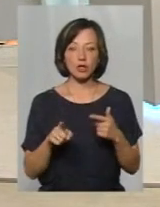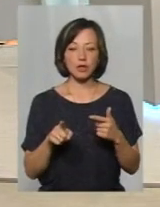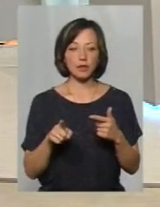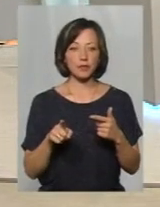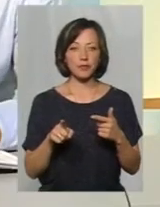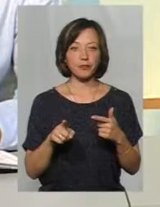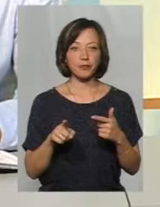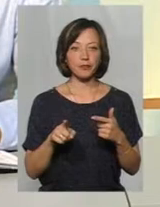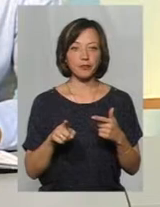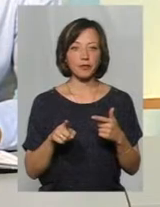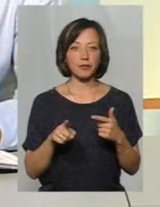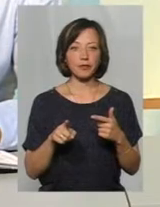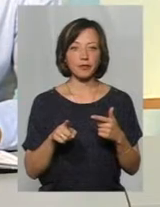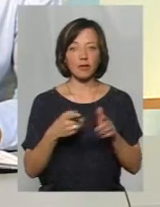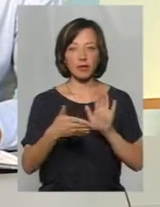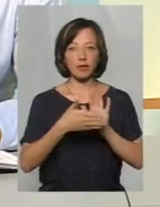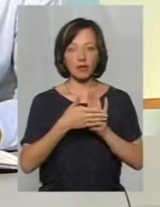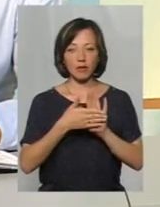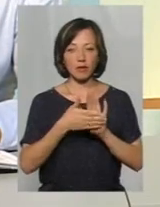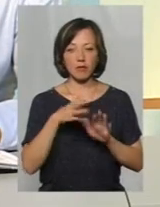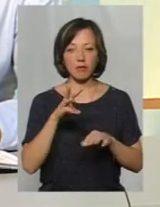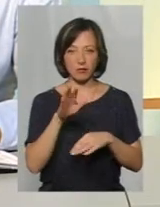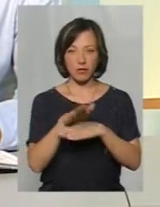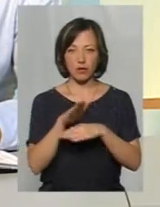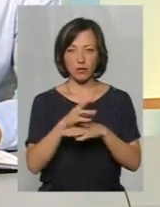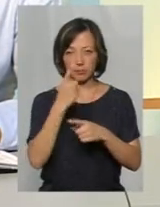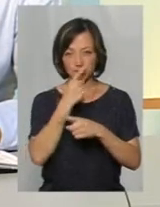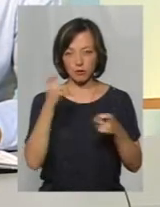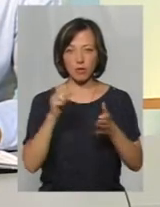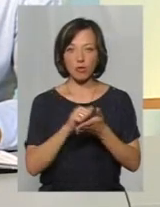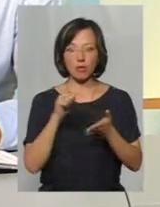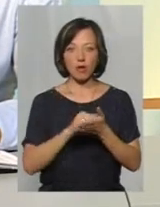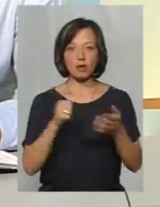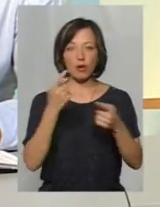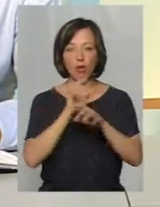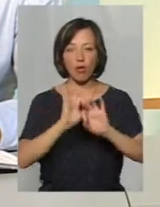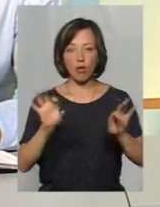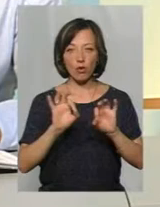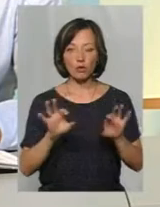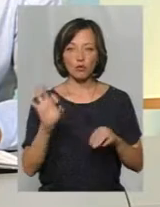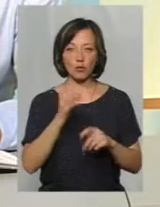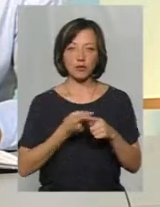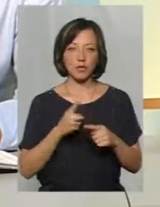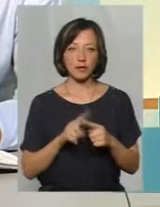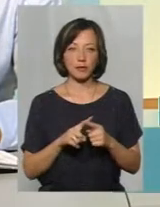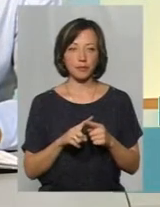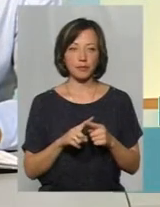поклеїмо її на тимчасових спорудах, публікація оголошення про це.